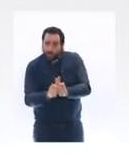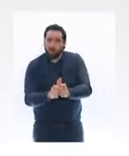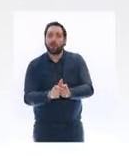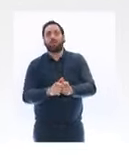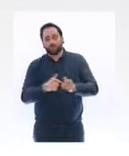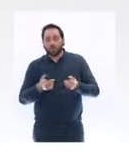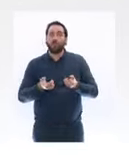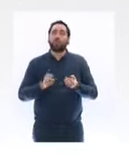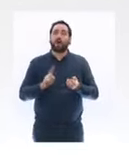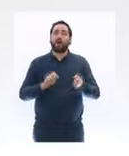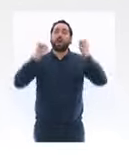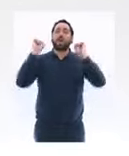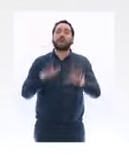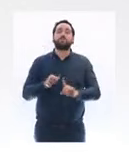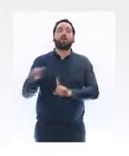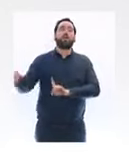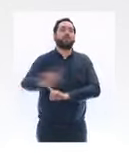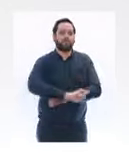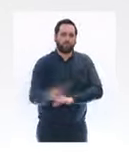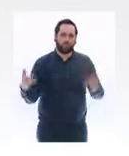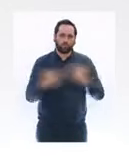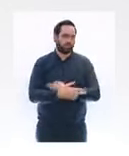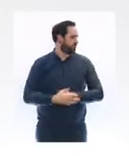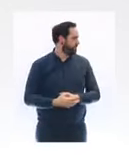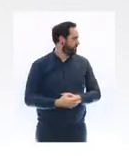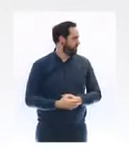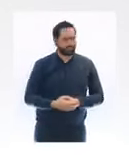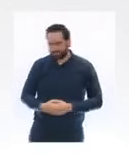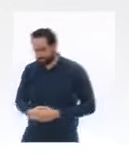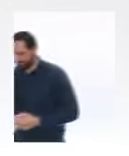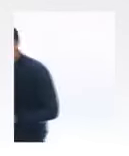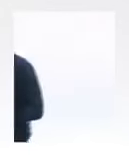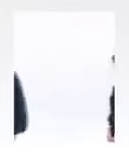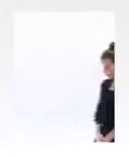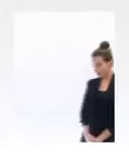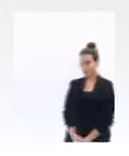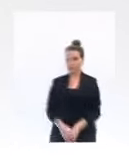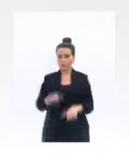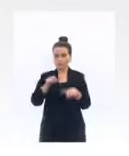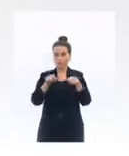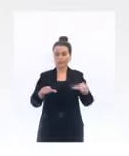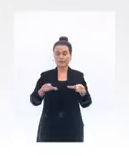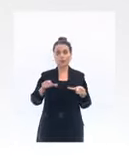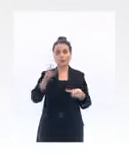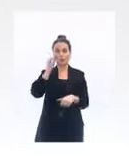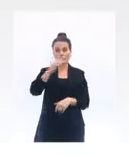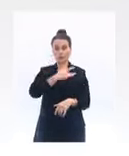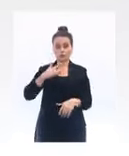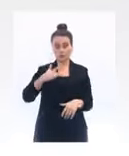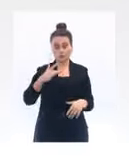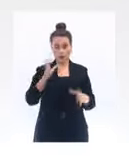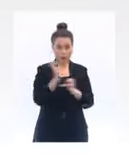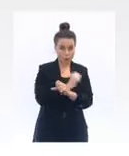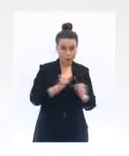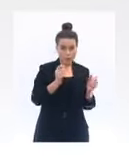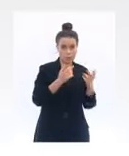contagieuses sans diagnostic. Nos soignants sont donc extraordinaires en ville comme à l'hôpital, dans la durée, même si c'est